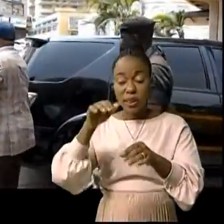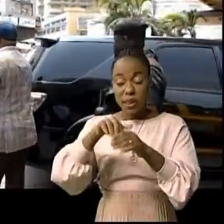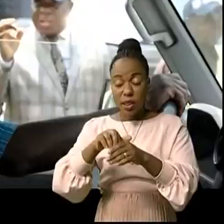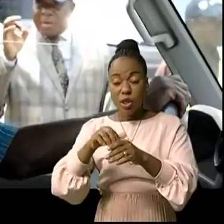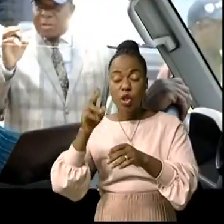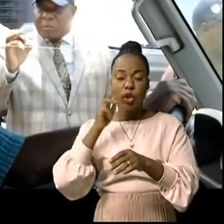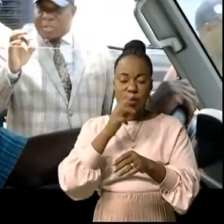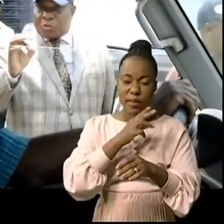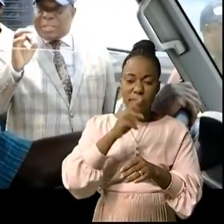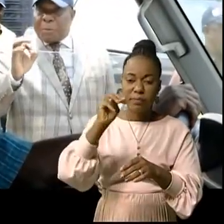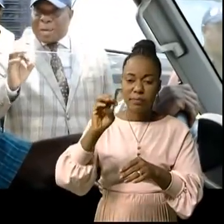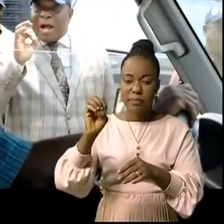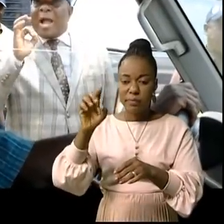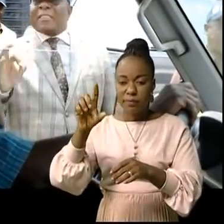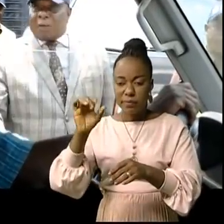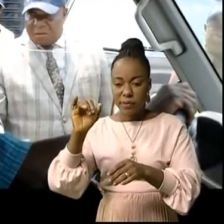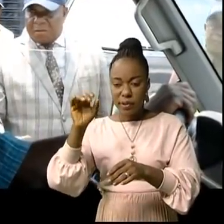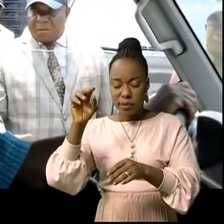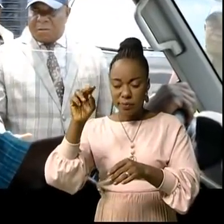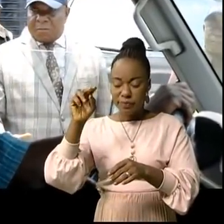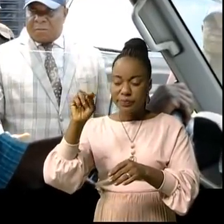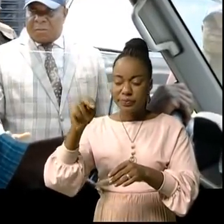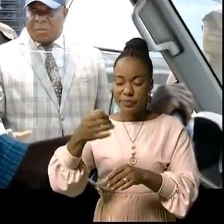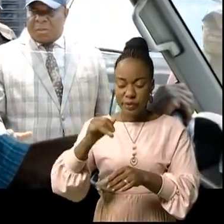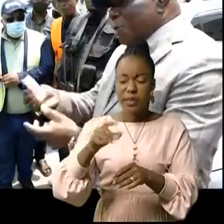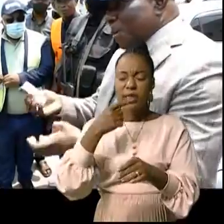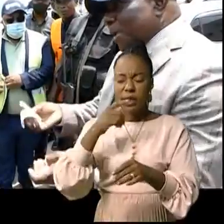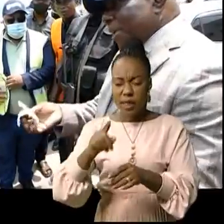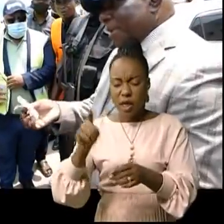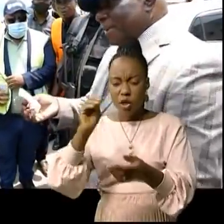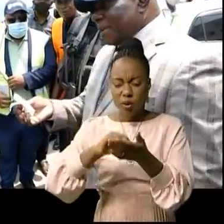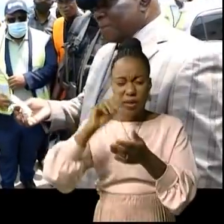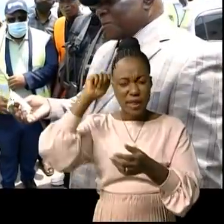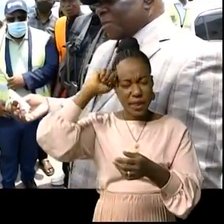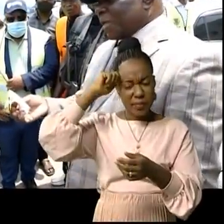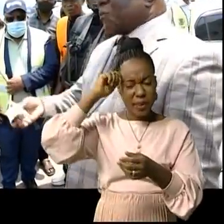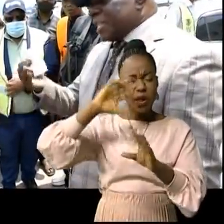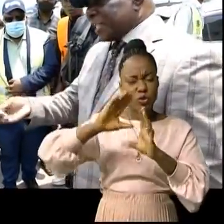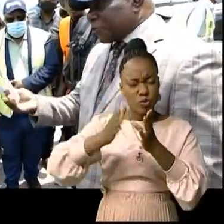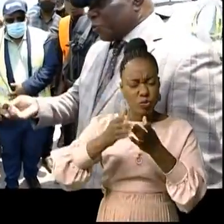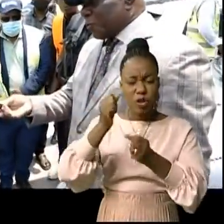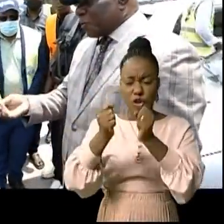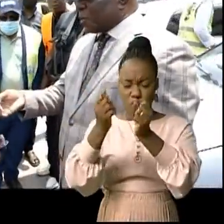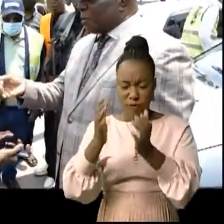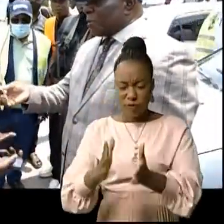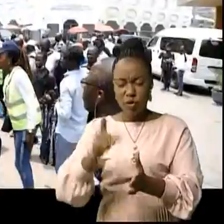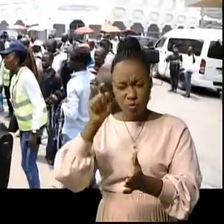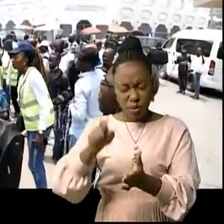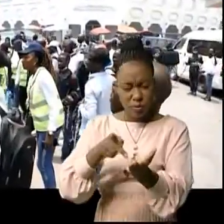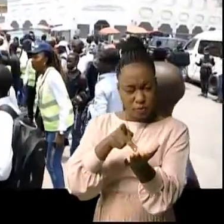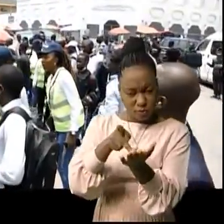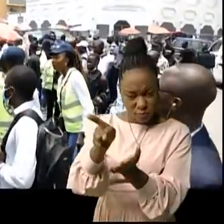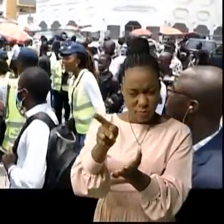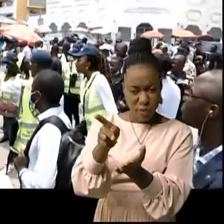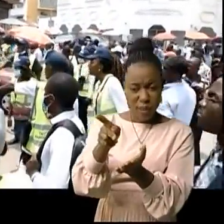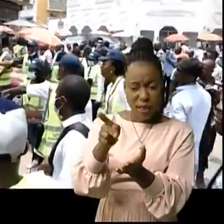Mokoso a à cette occasion rappelé aux conducteurs de véhicules de s'acquitter de ce droit afin de donner à la ville les